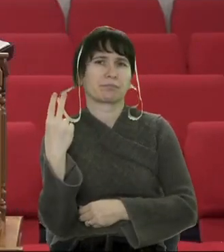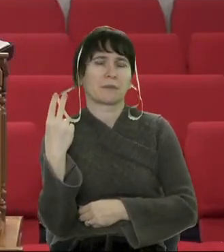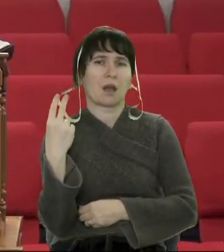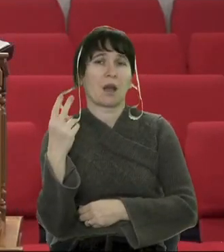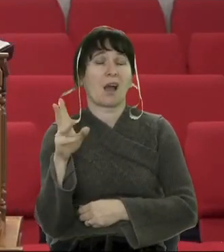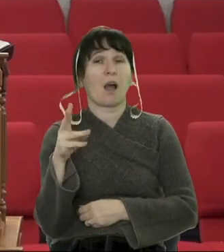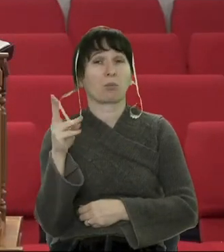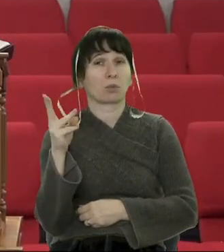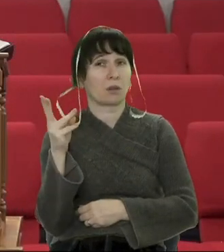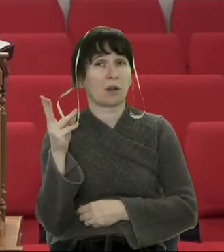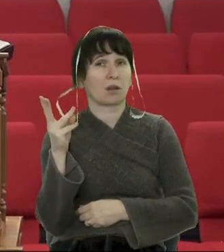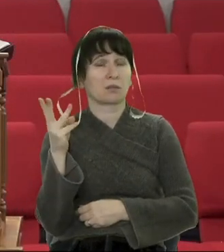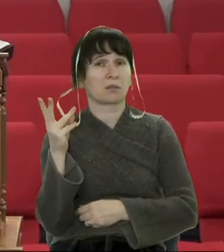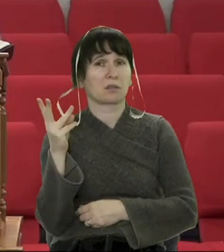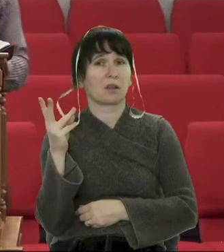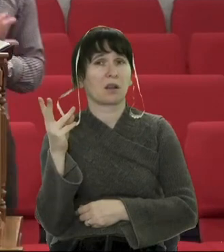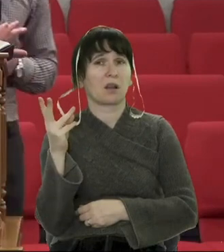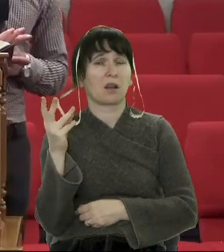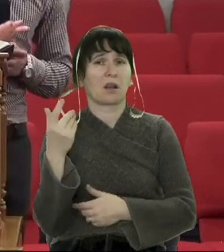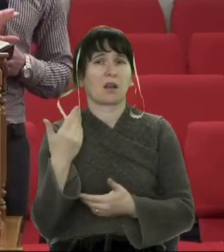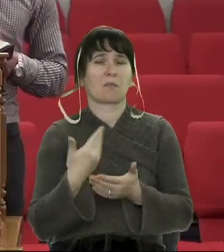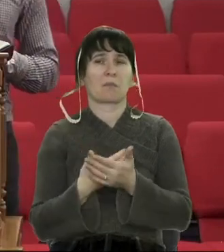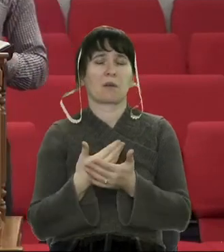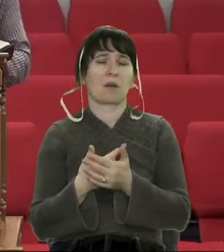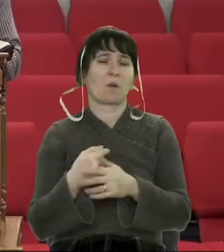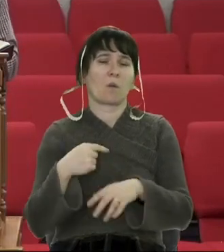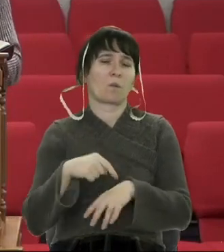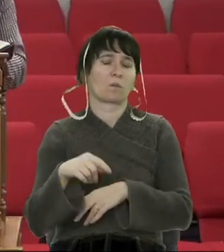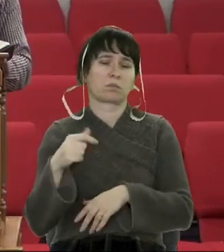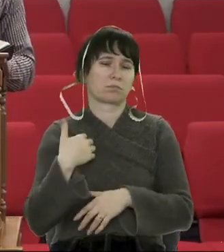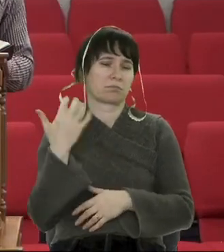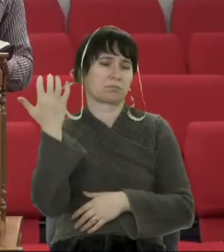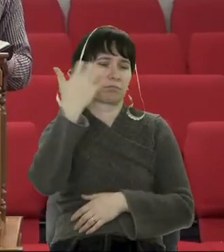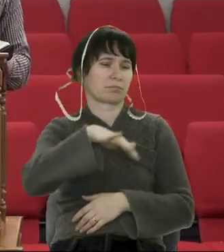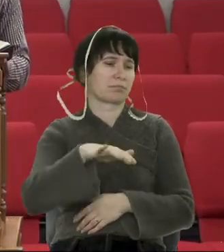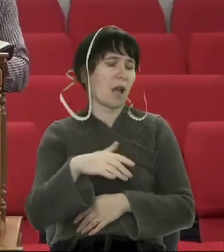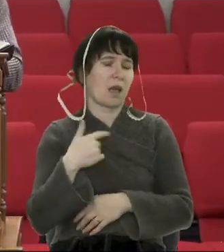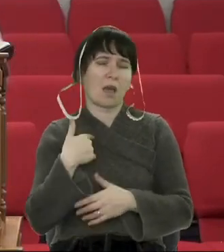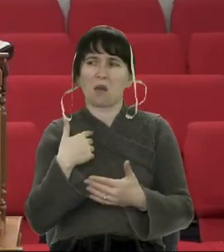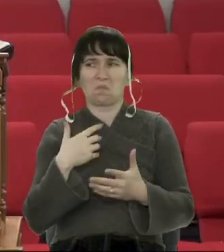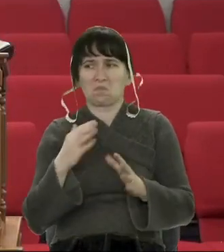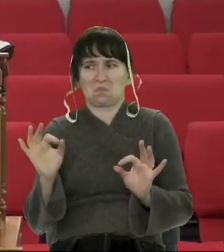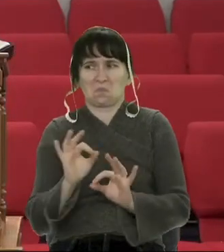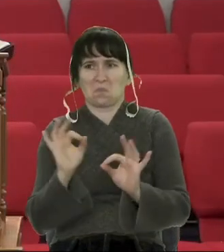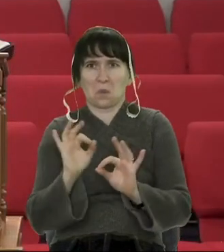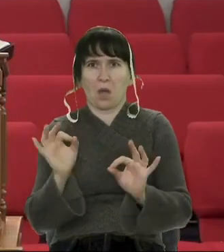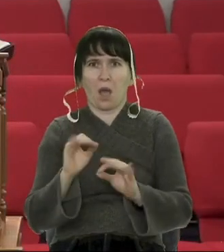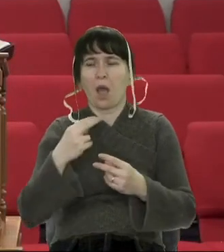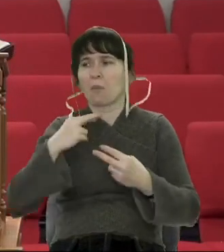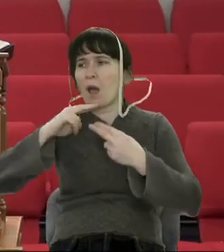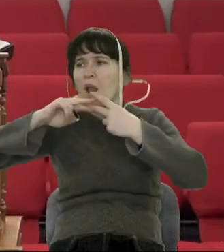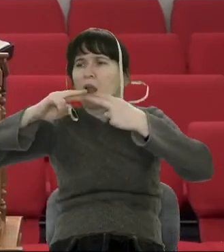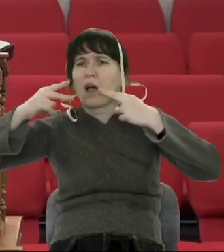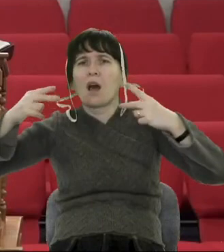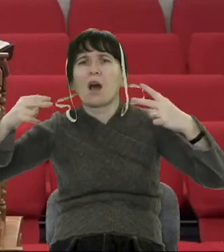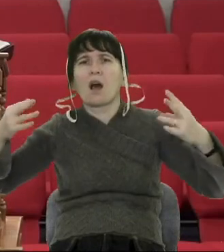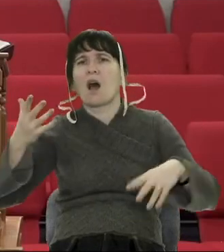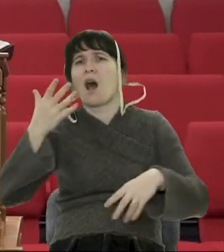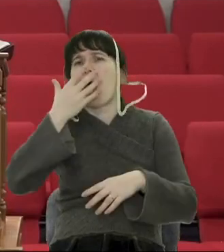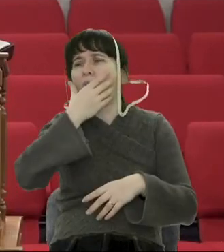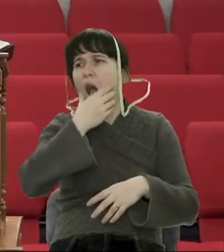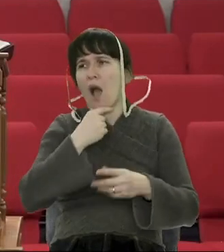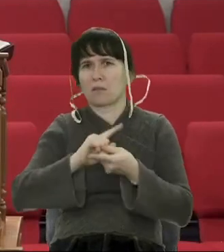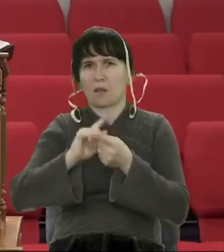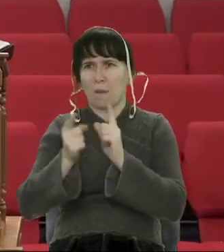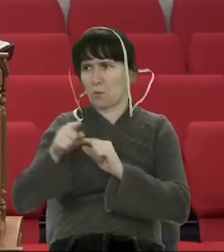ще інший варіант. Коли ти робиш вигляд, що нічого не трапилося, і більш того, ти можеш так закрутити ситуацію, що ти ще ту